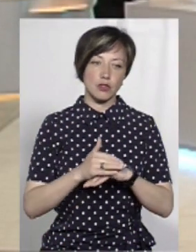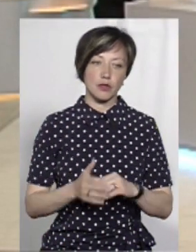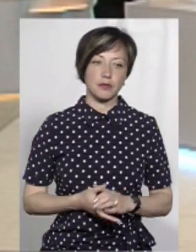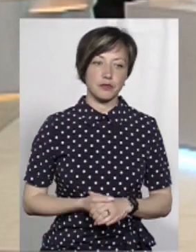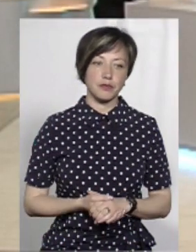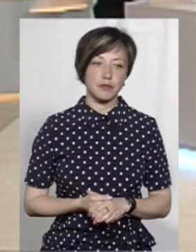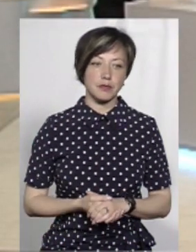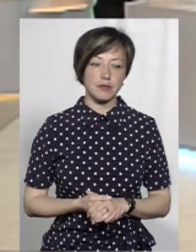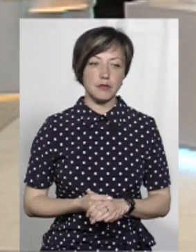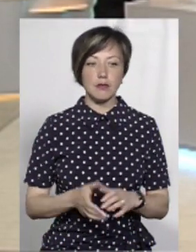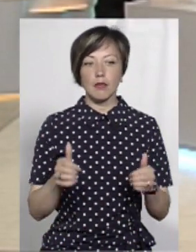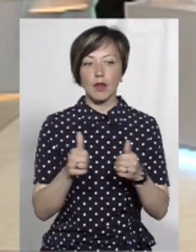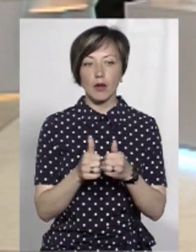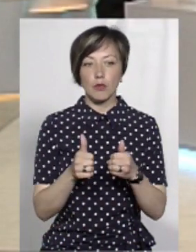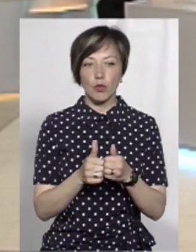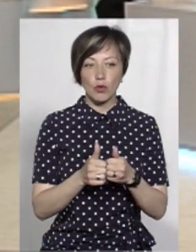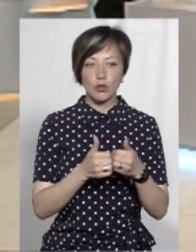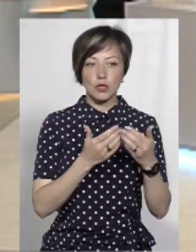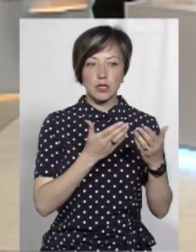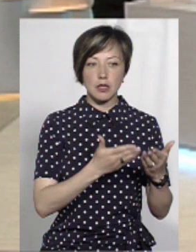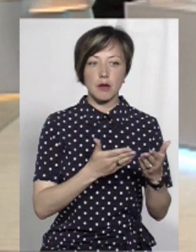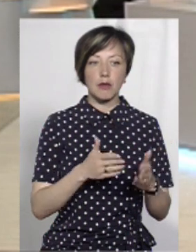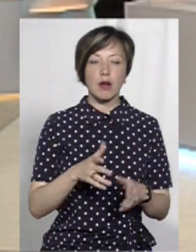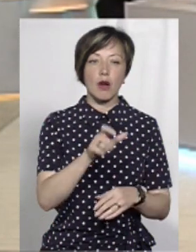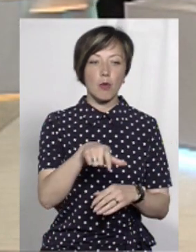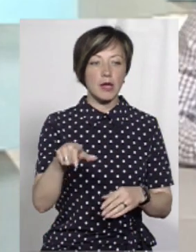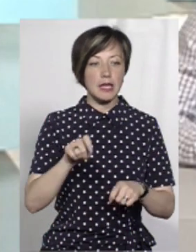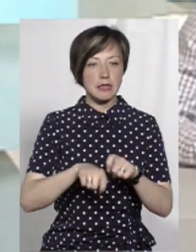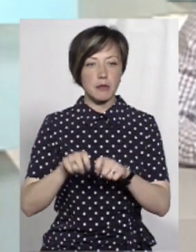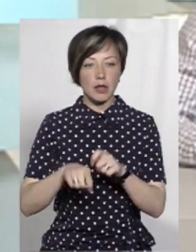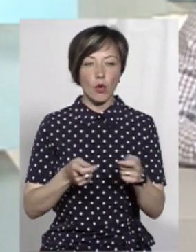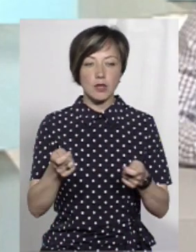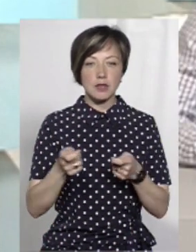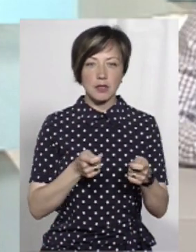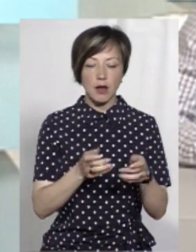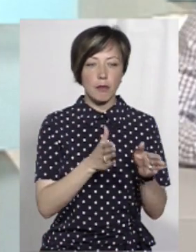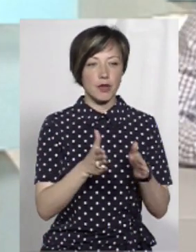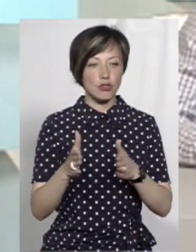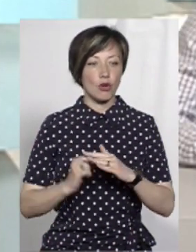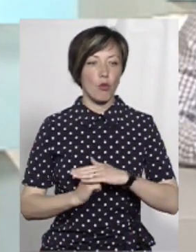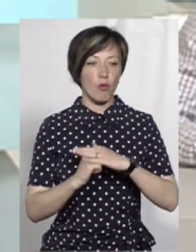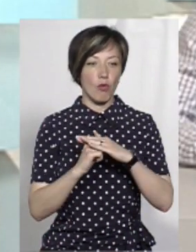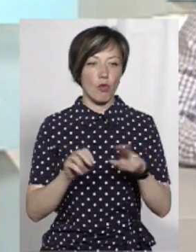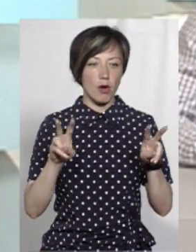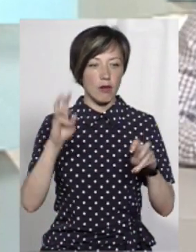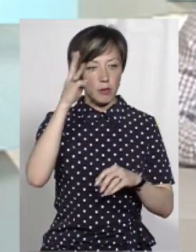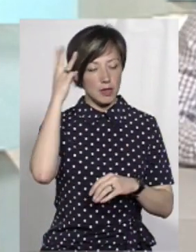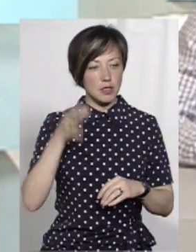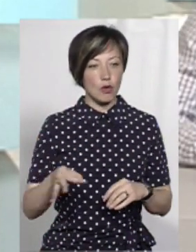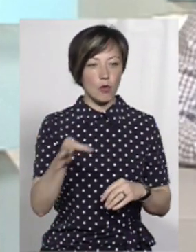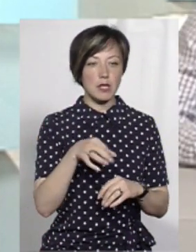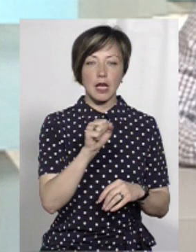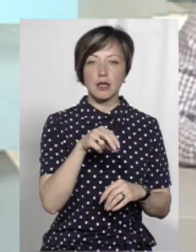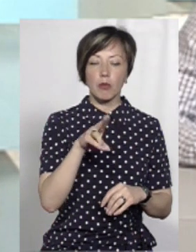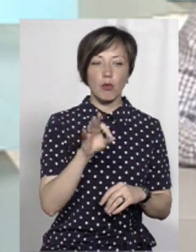Добрий вечір. А поруч із нами у студії громадські експерти, координатор громадянської мережі «Опора» у Хмельницькій області